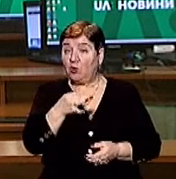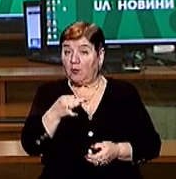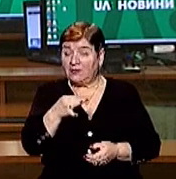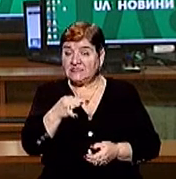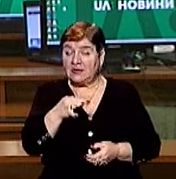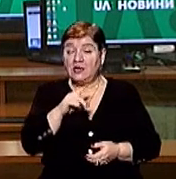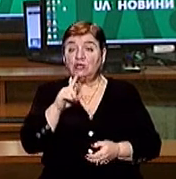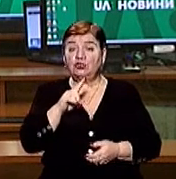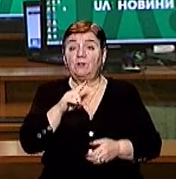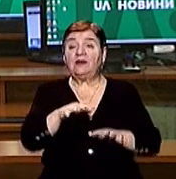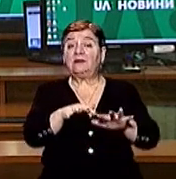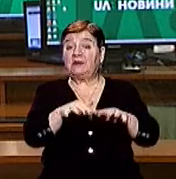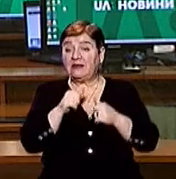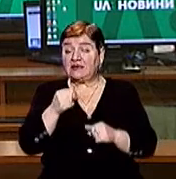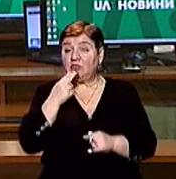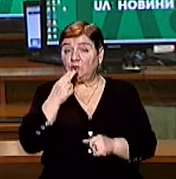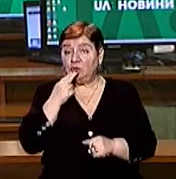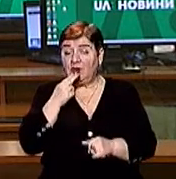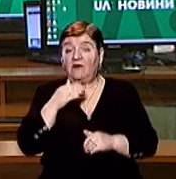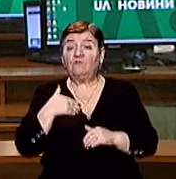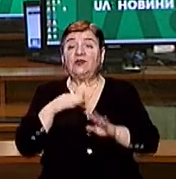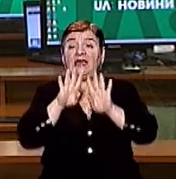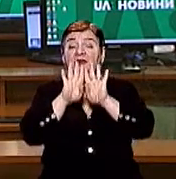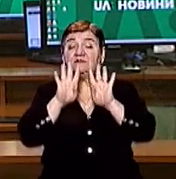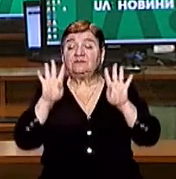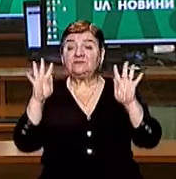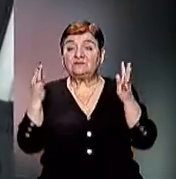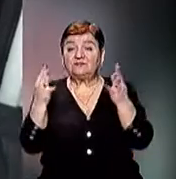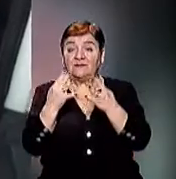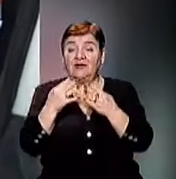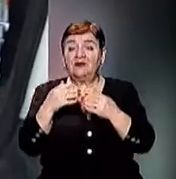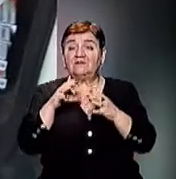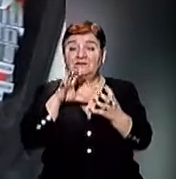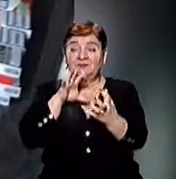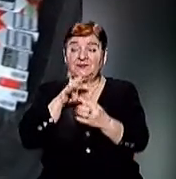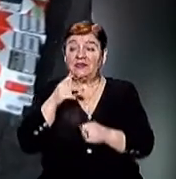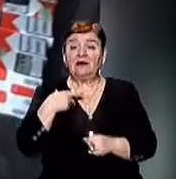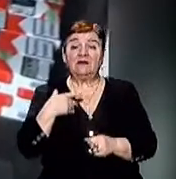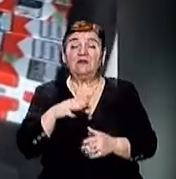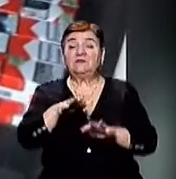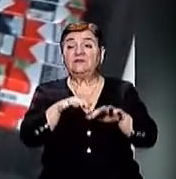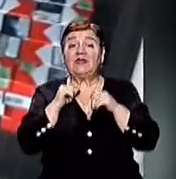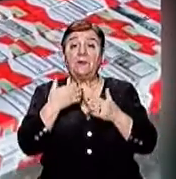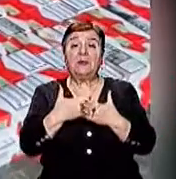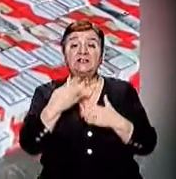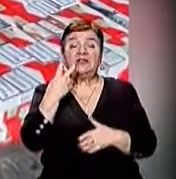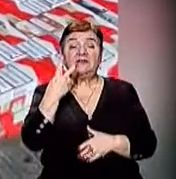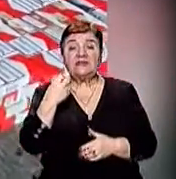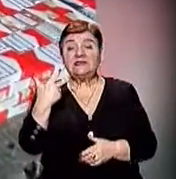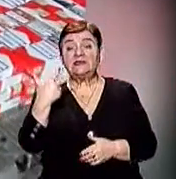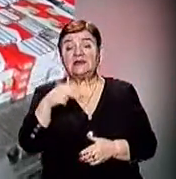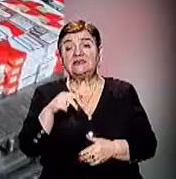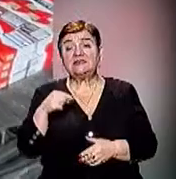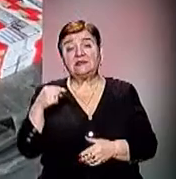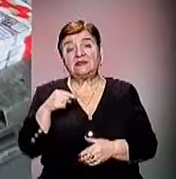Тиса Аби дістати тютюн, демонтували декоративну обшивку салону Загальна сума конфісковано становить майже 230